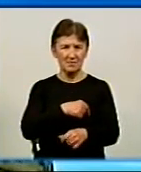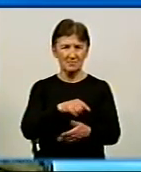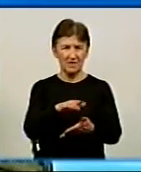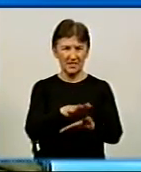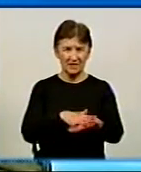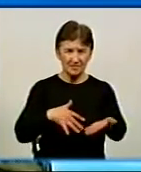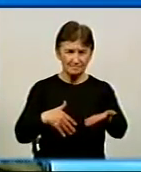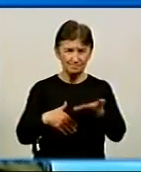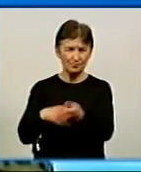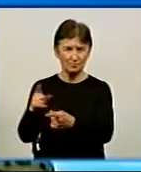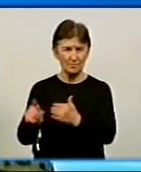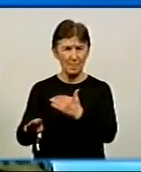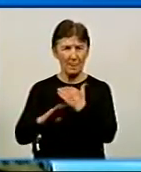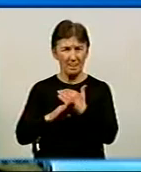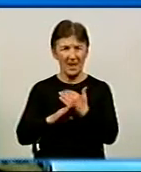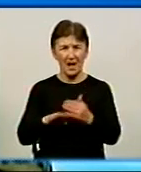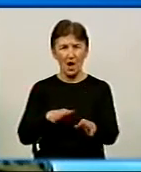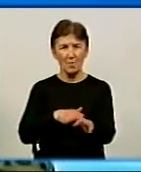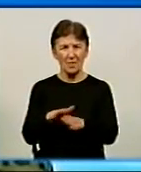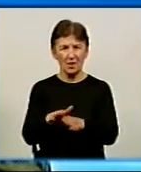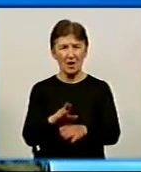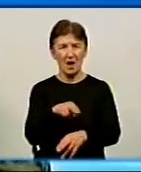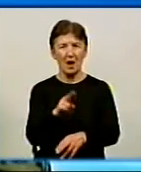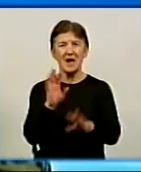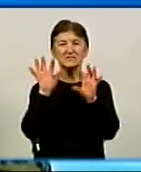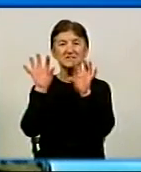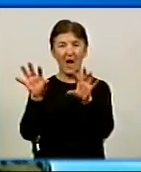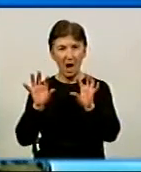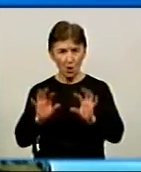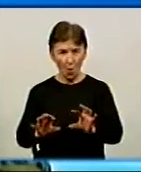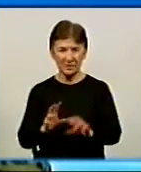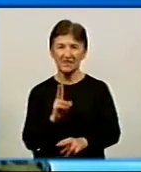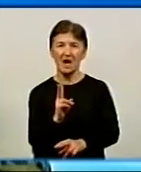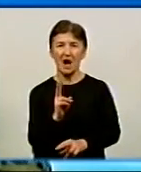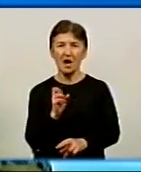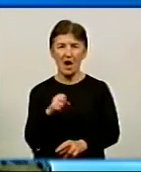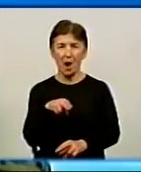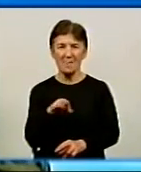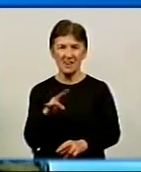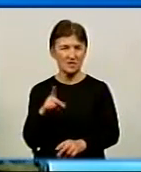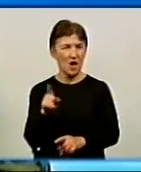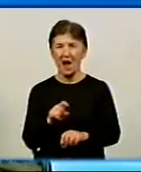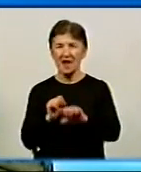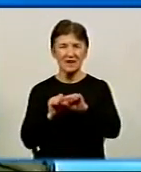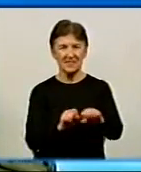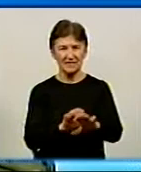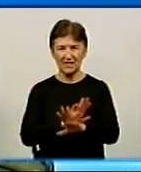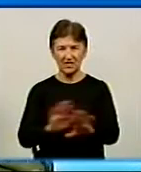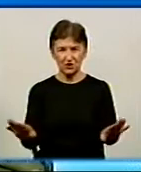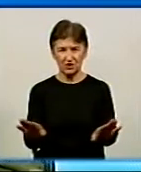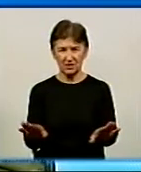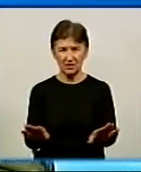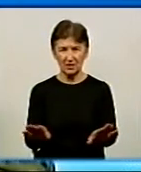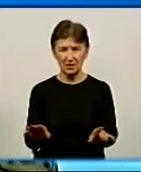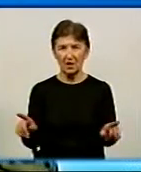щоб вона допомогла нам провести капеланський закон. Закон капеланів, тому що капелани зовсім не захищені. І